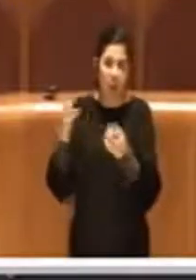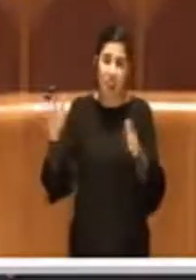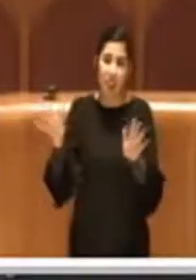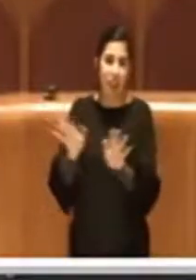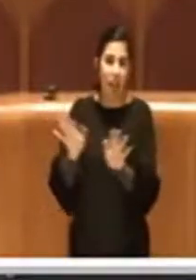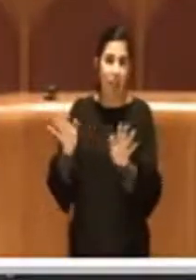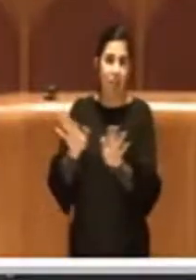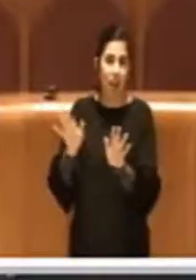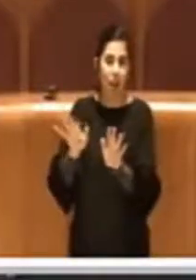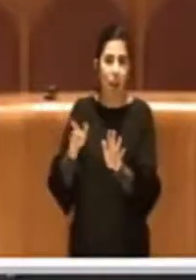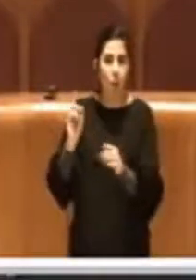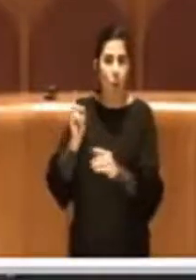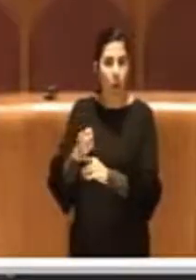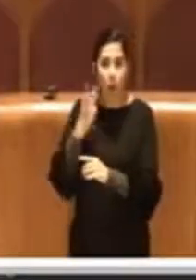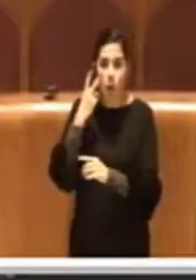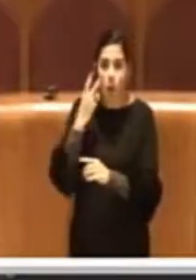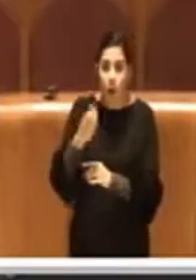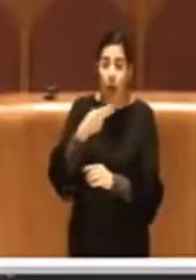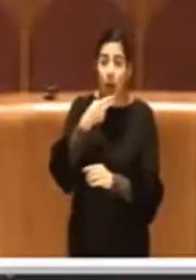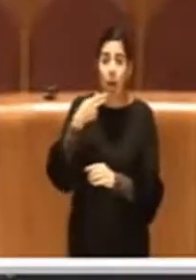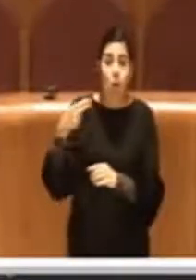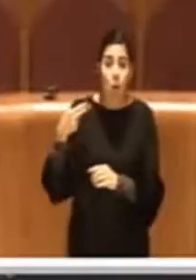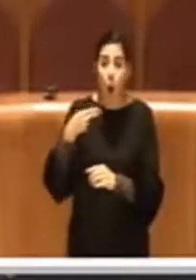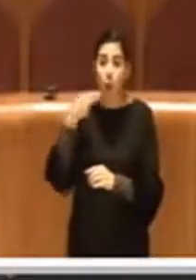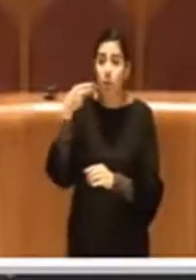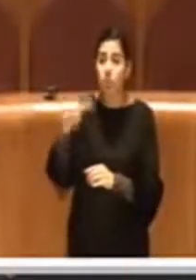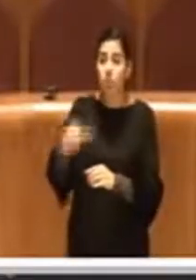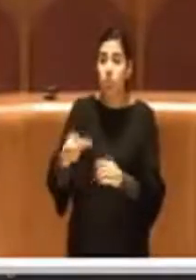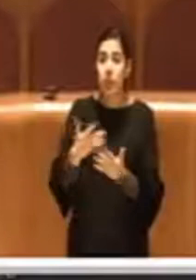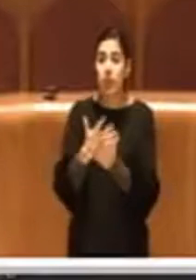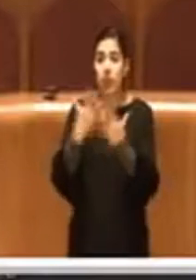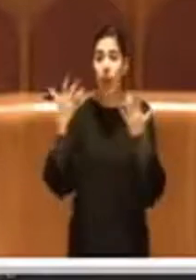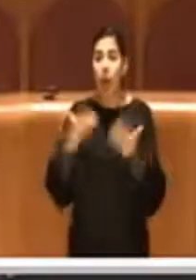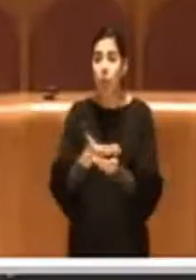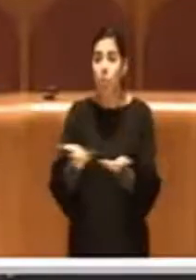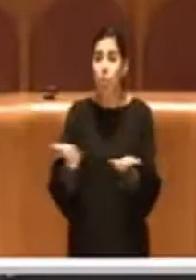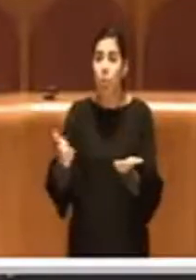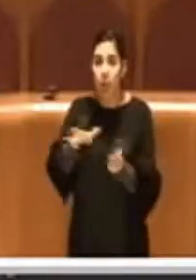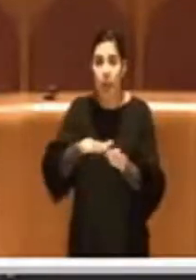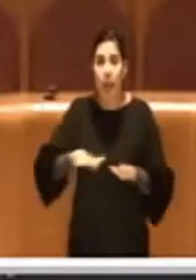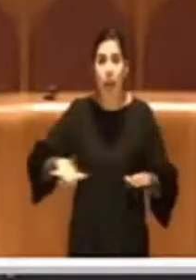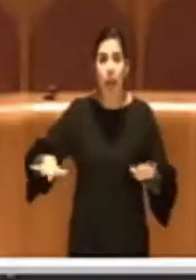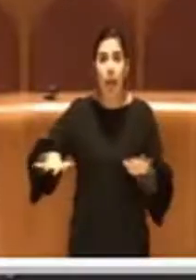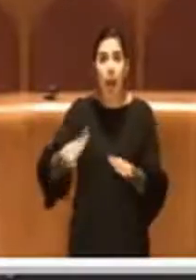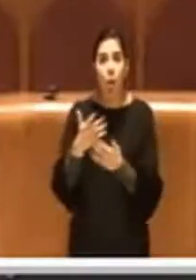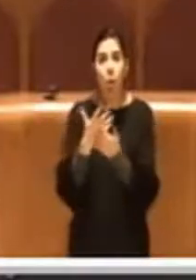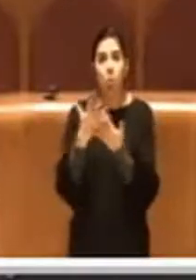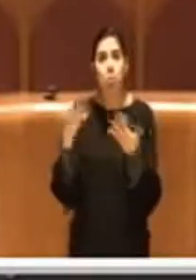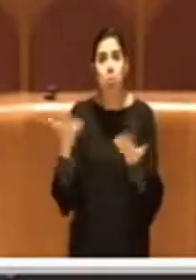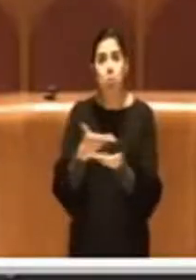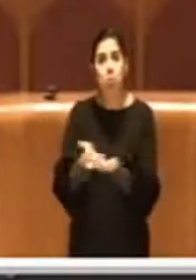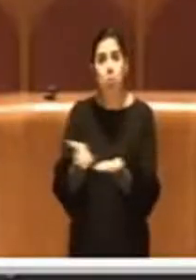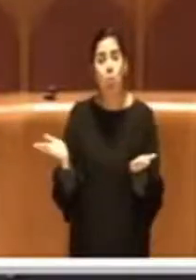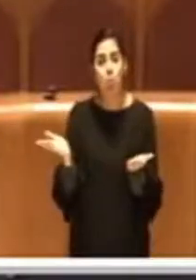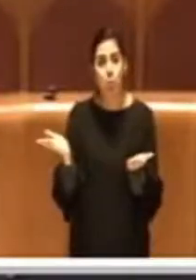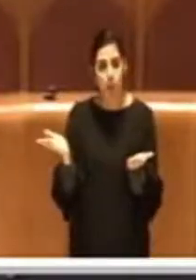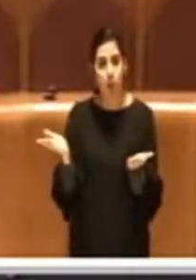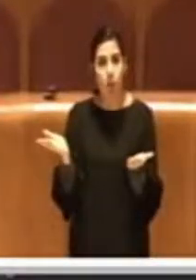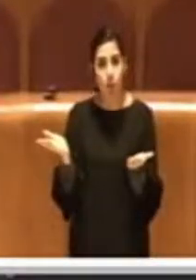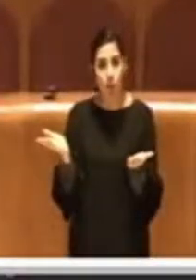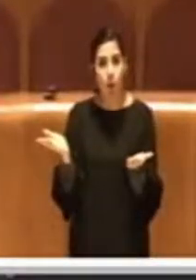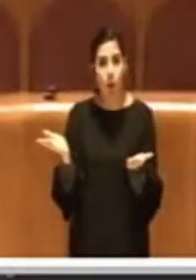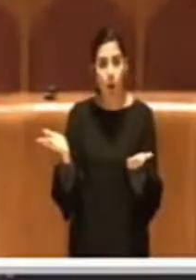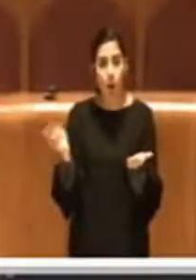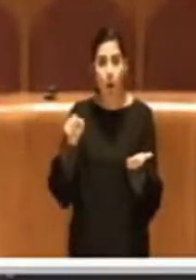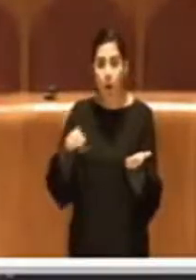nomi dichiarati in pubblico su un terreno pubblico, un ambiente pubblico, i nomi di una donna